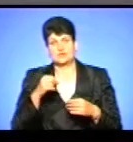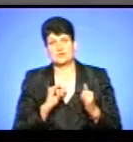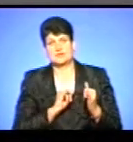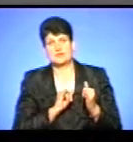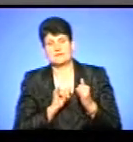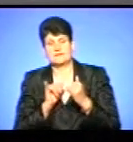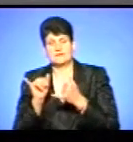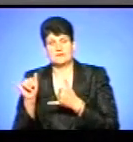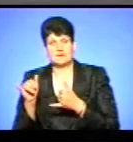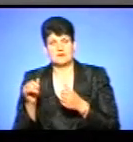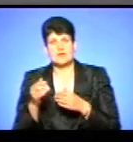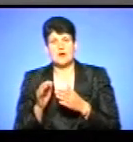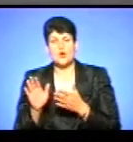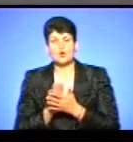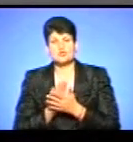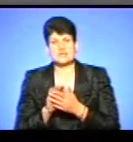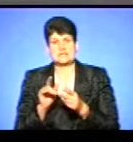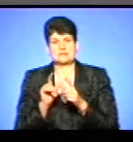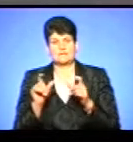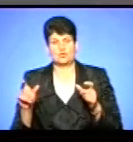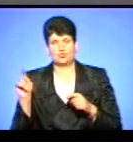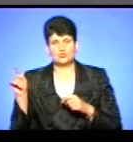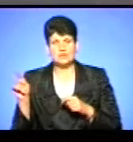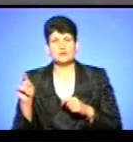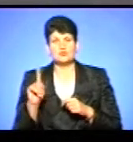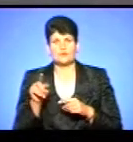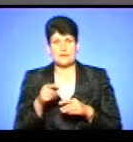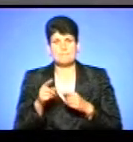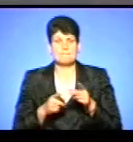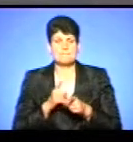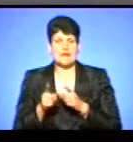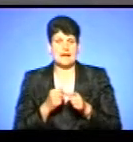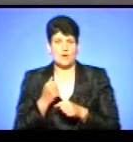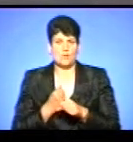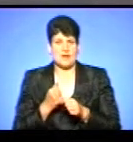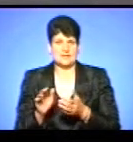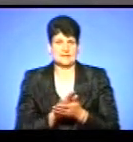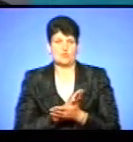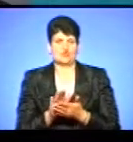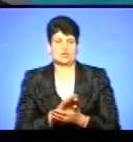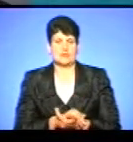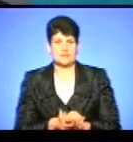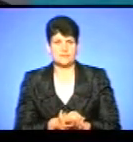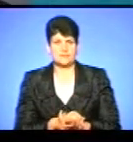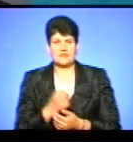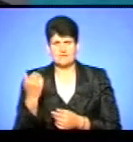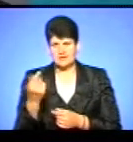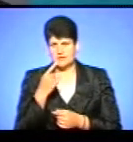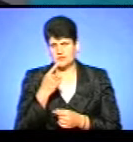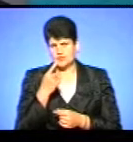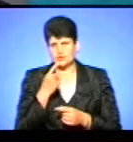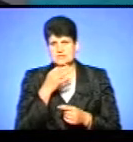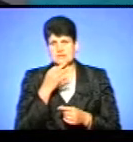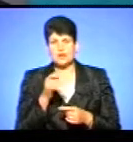очисні споруди, для того, щоб вони так само перероблялися і очищалися. Ви щойно сказали, що